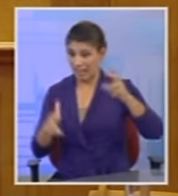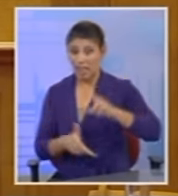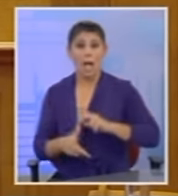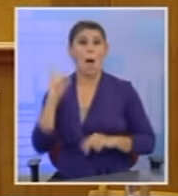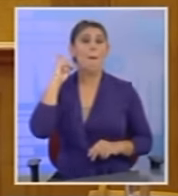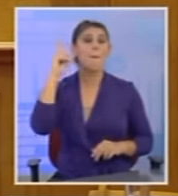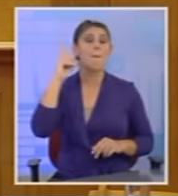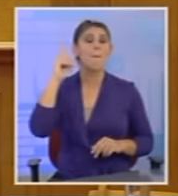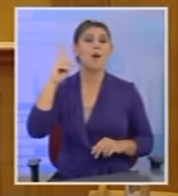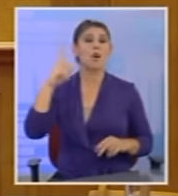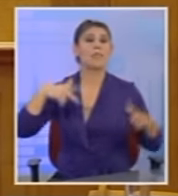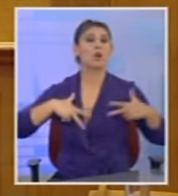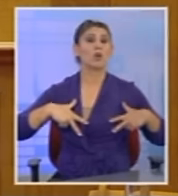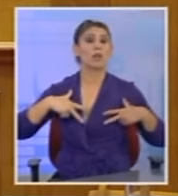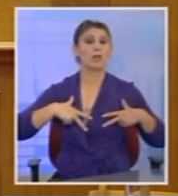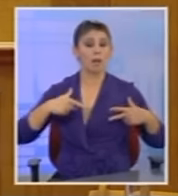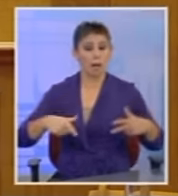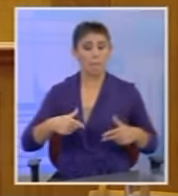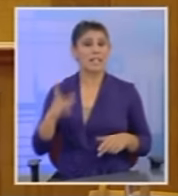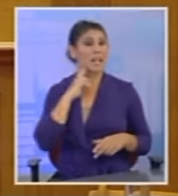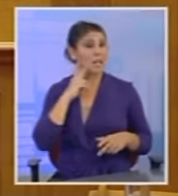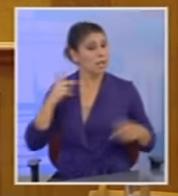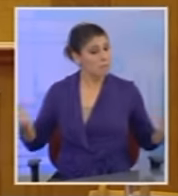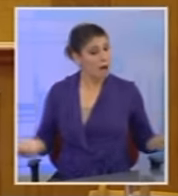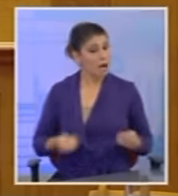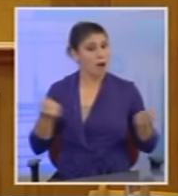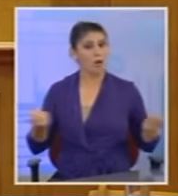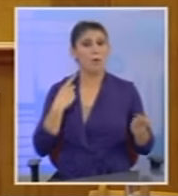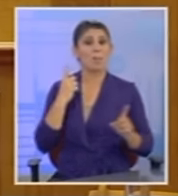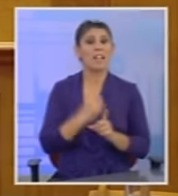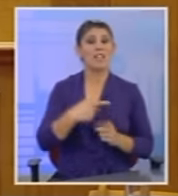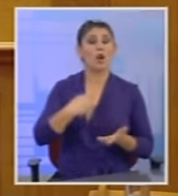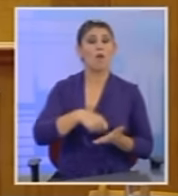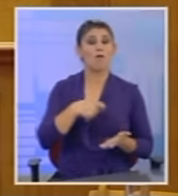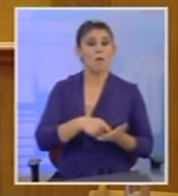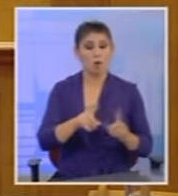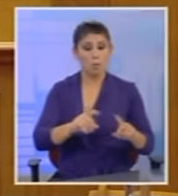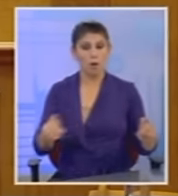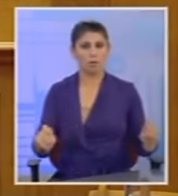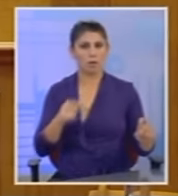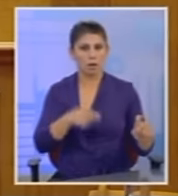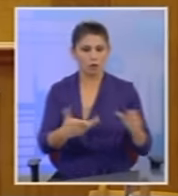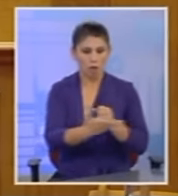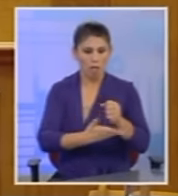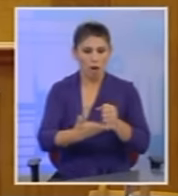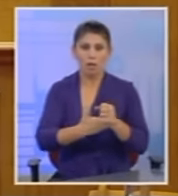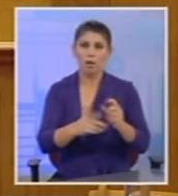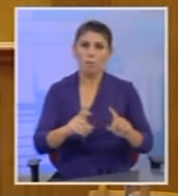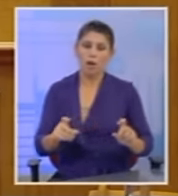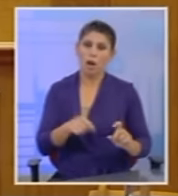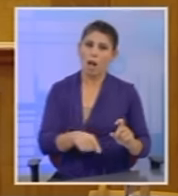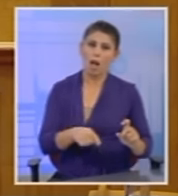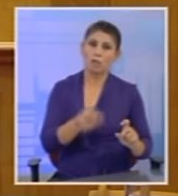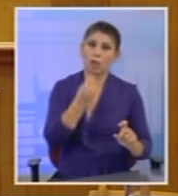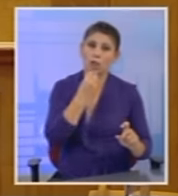χώρα στον κόσμο. Είναι παραγωγός χώρα όπου βάζουμε ειδικό φόρο κατανάλωσης στο προϊόν. Το οποίο είναι γεωργικό προϊόν. Θεωρείται